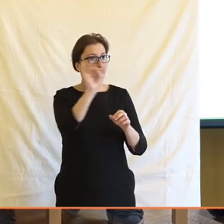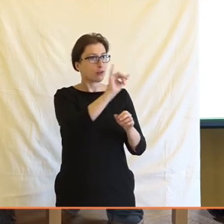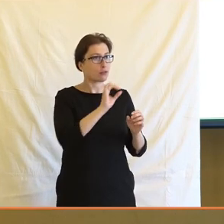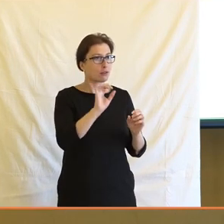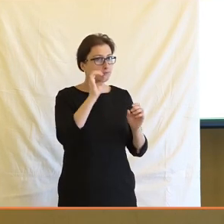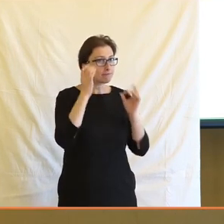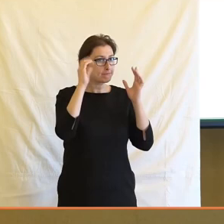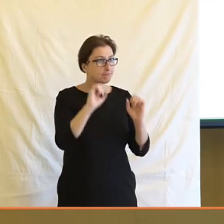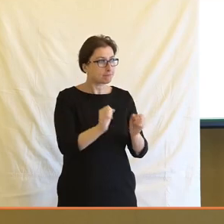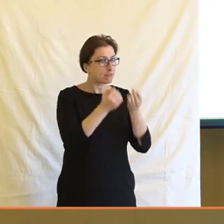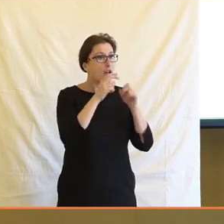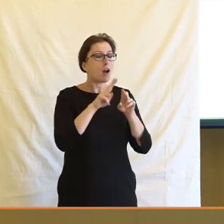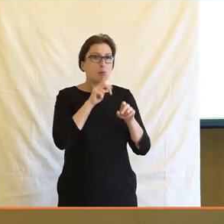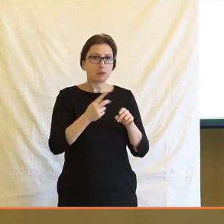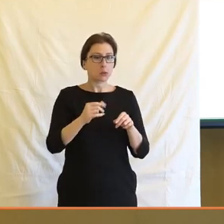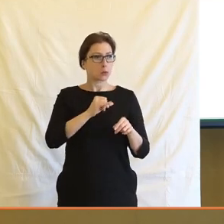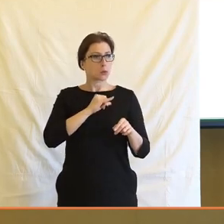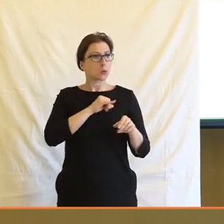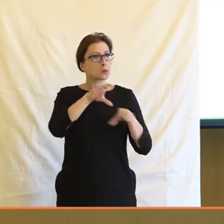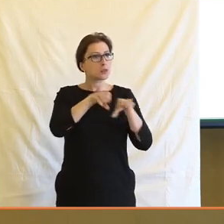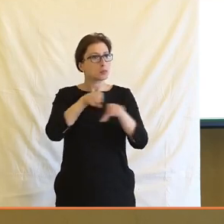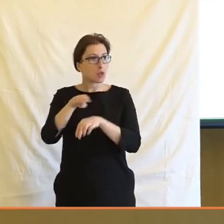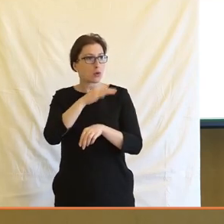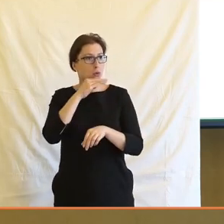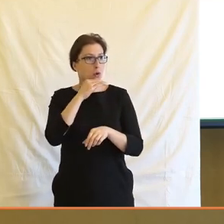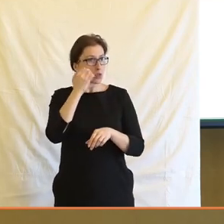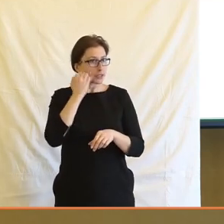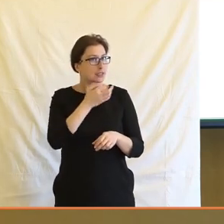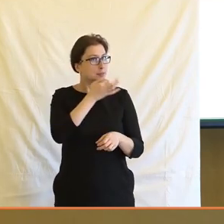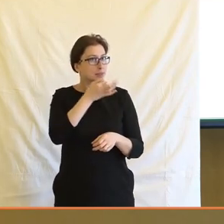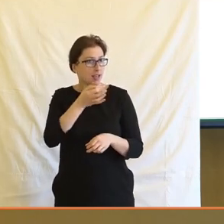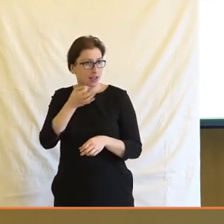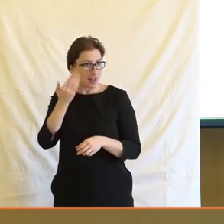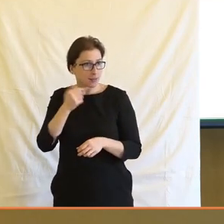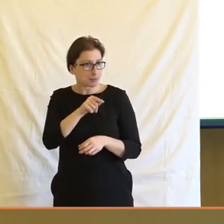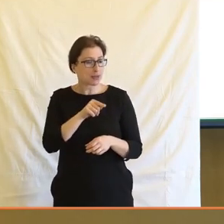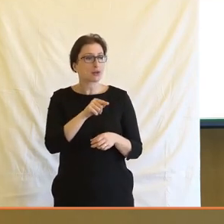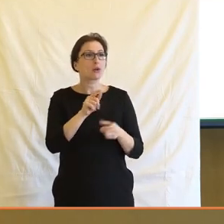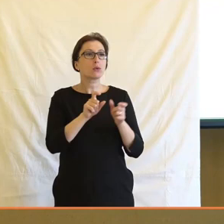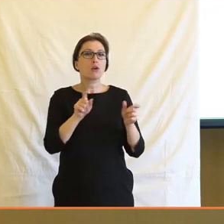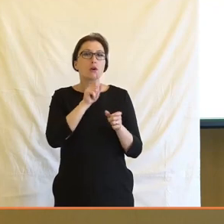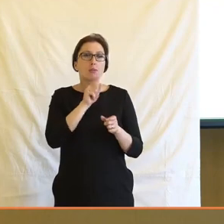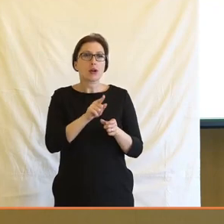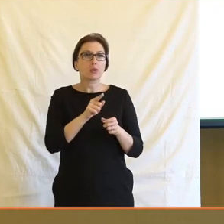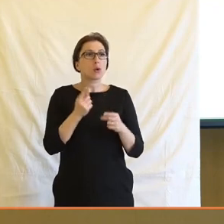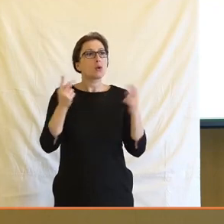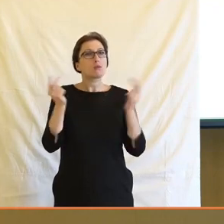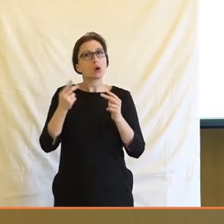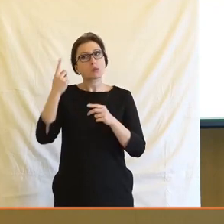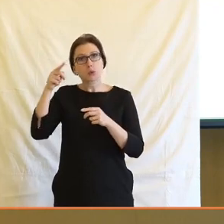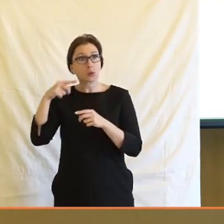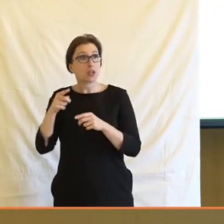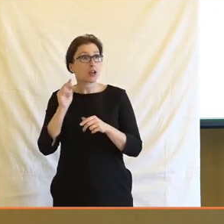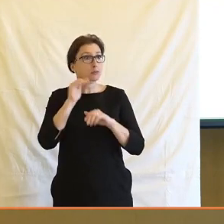to, že se podařilo sezbírat opravdu velmi zajímavý vzorek, protože přece jenom tenhle ten počet u podobných studií nebyvá